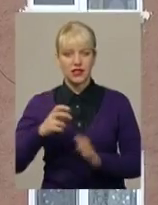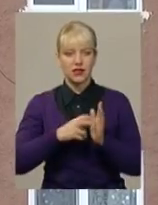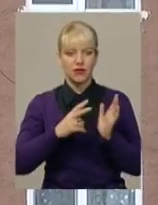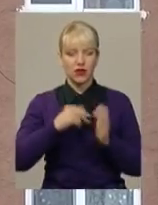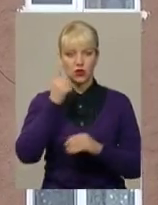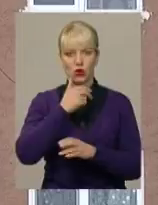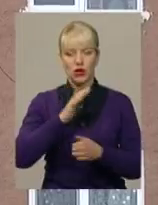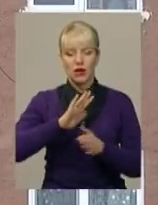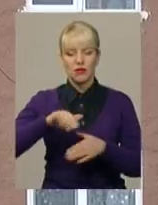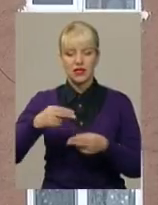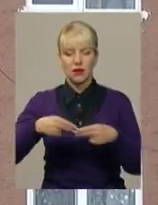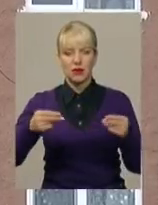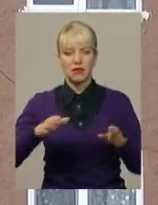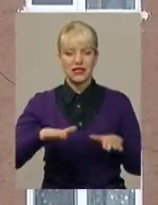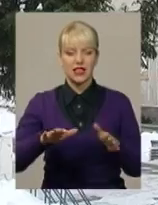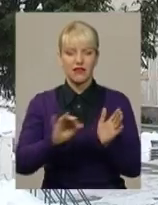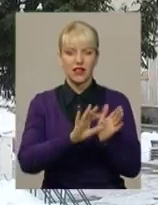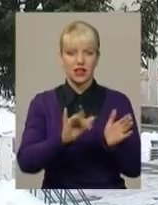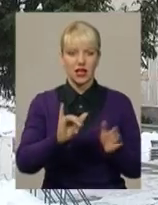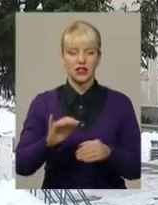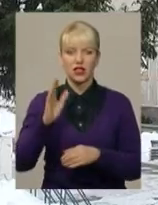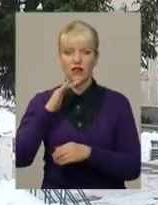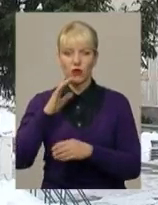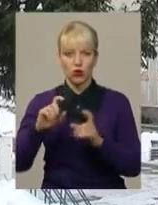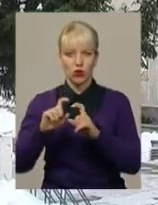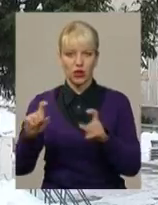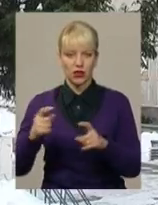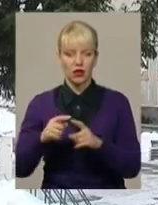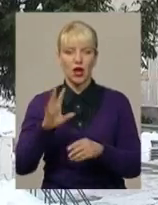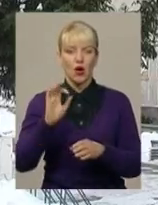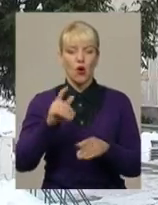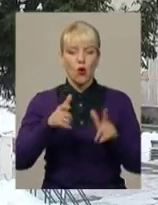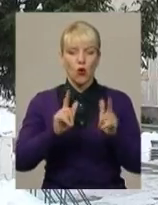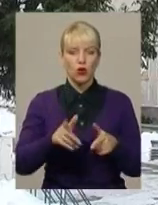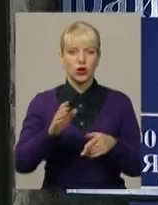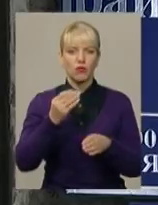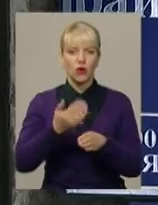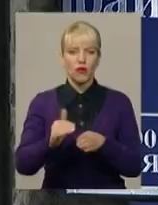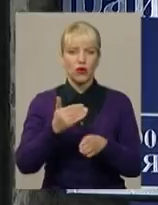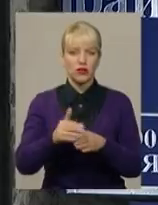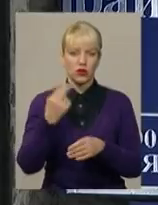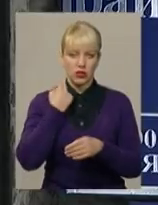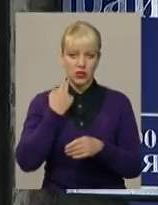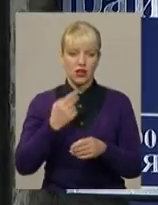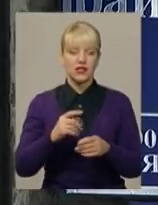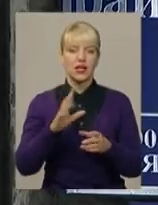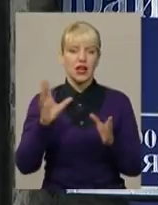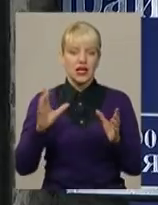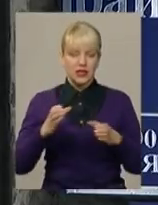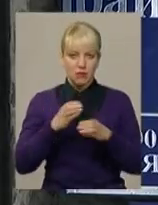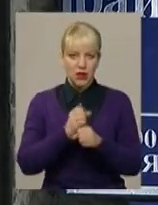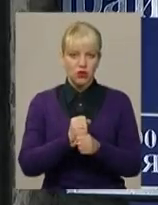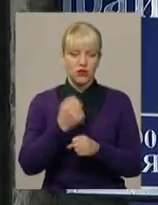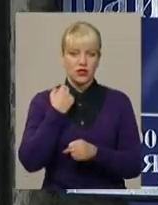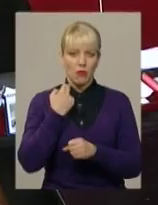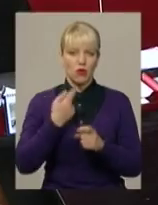підписання між місцевими енергетиками та комунальниками угоди про реструктуризацію, заборгованість почала зменшуватись. У січні 18